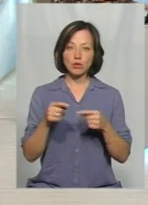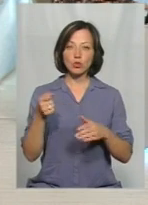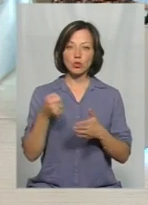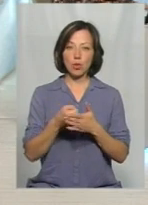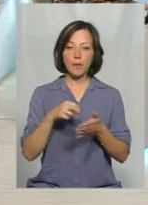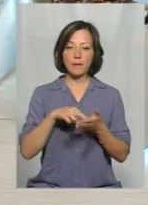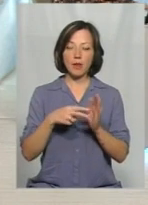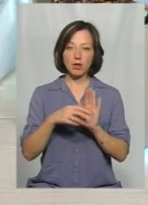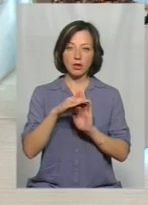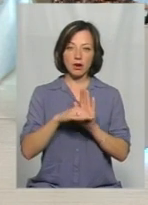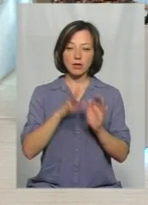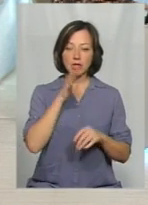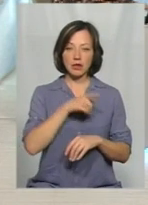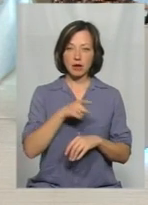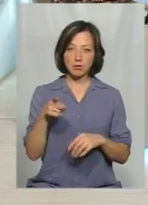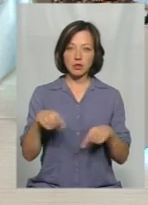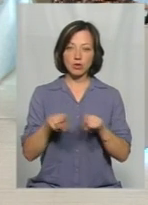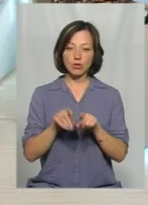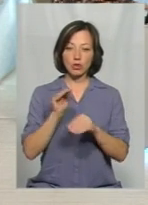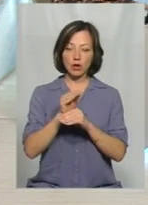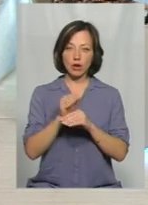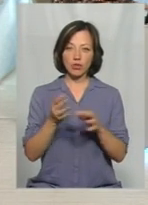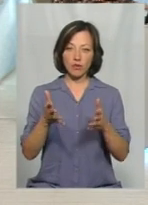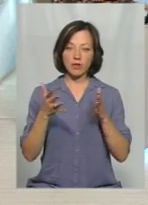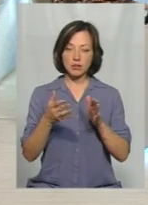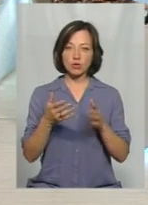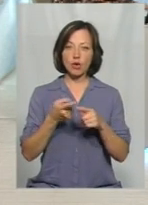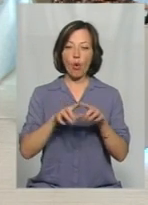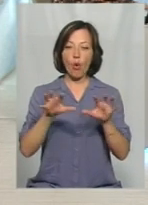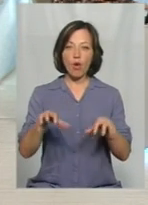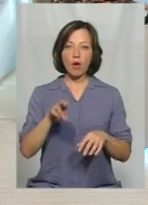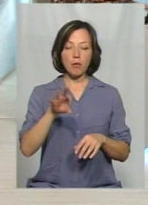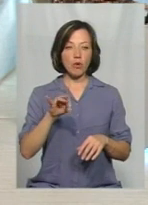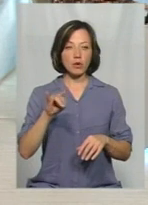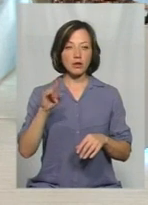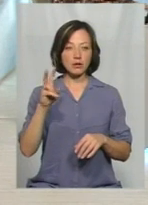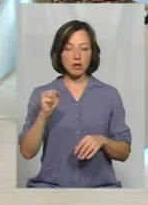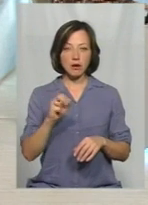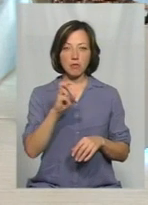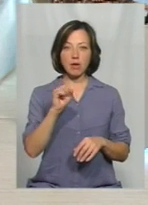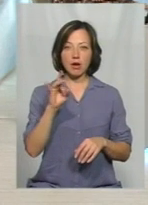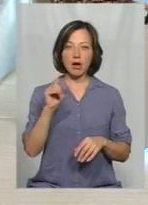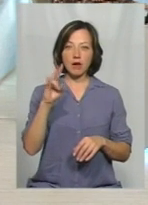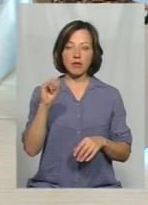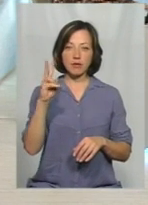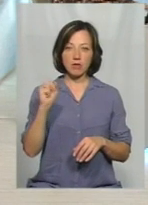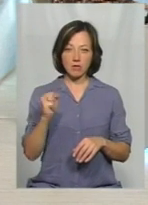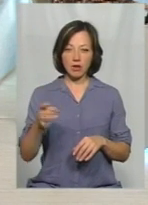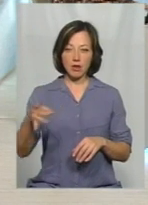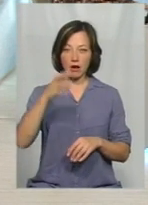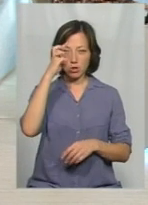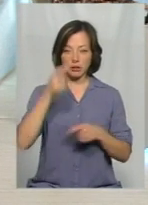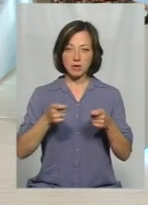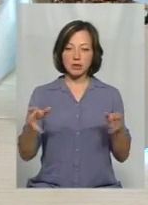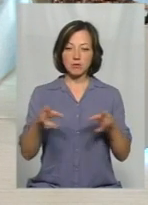планом, графіком термінів. Тоже в додатку визначено. Головам Понінківської, Баранівської, Новоград-Волинської радіадміністрації